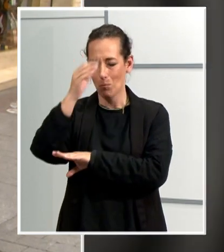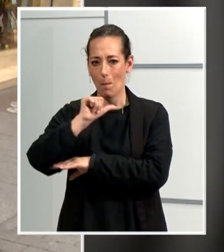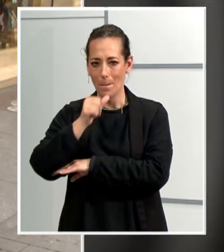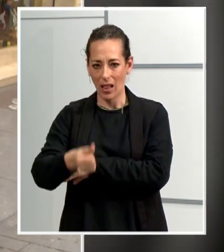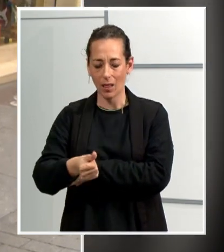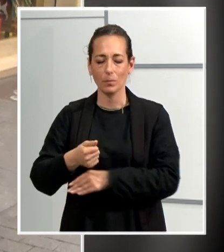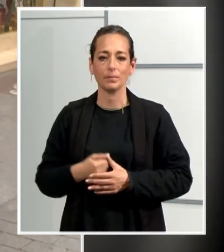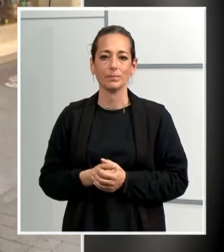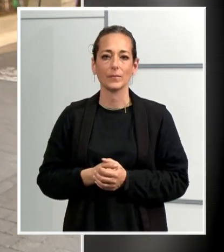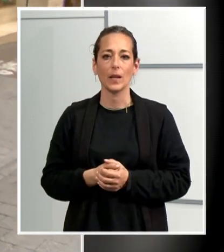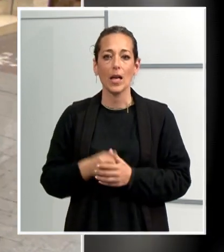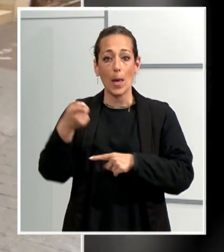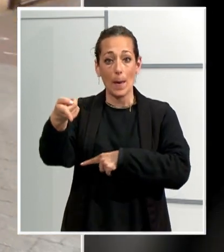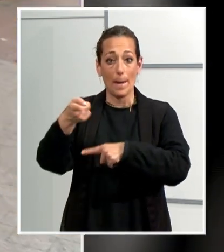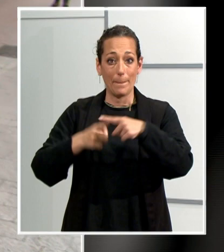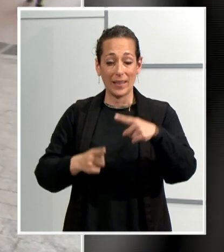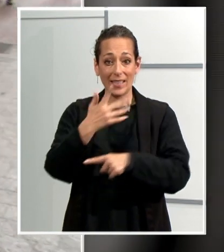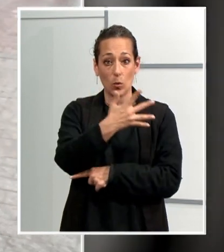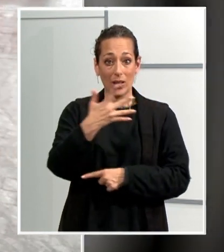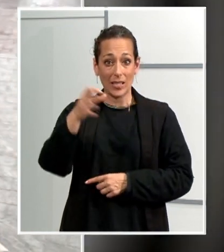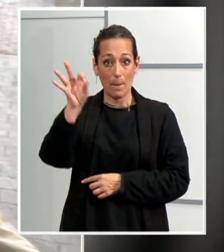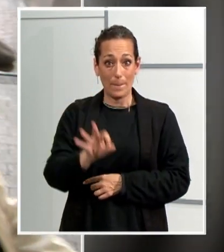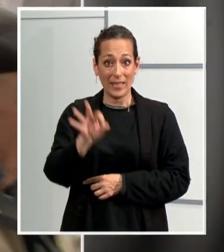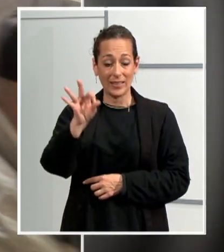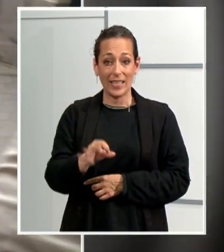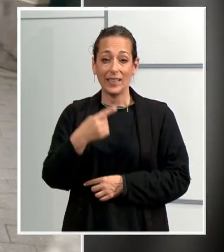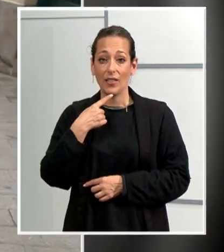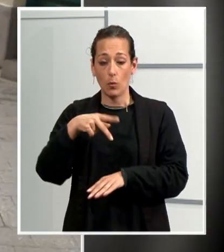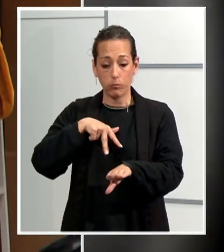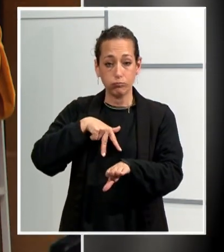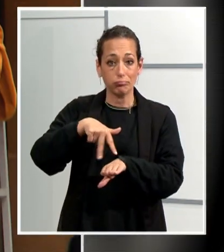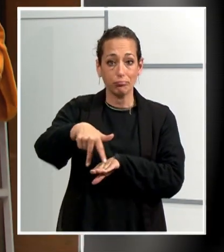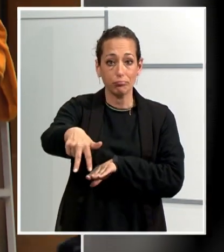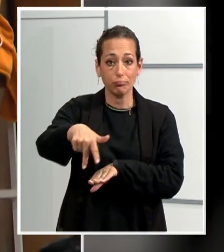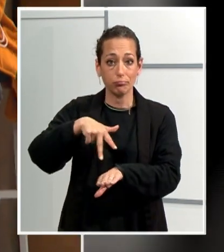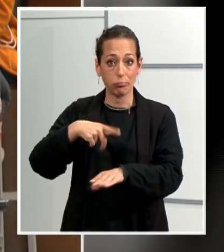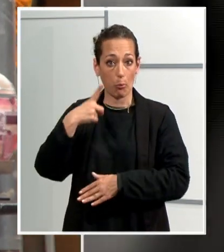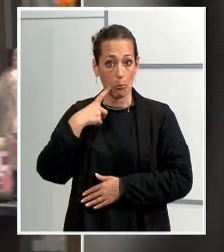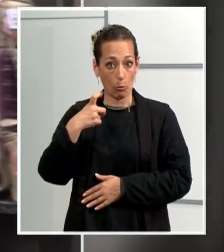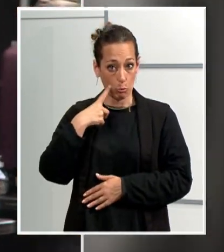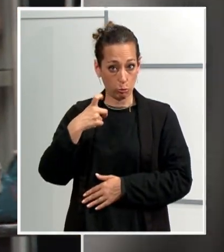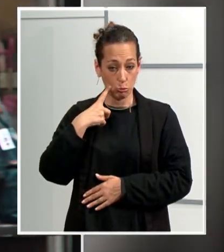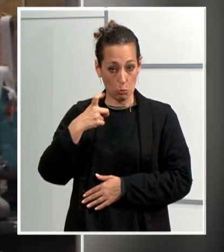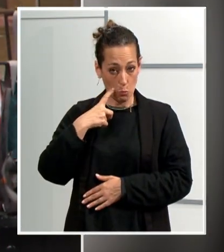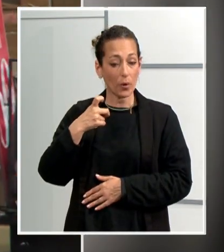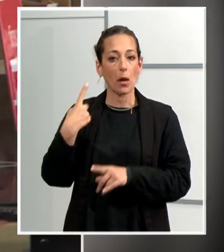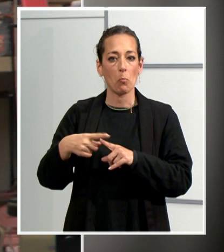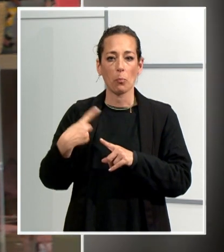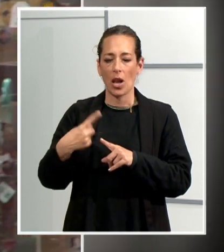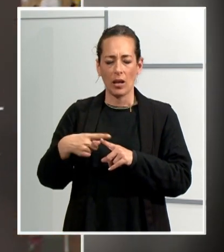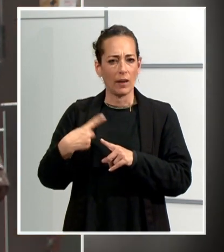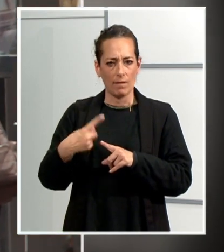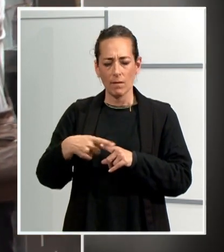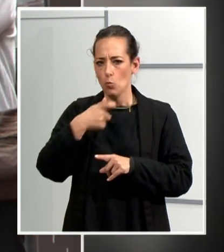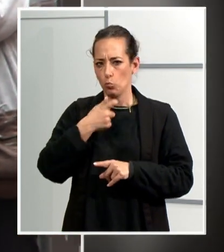ciutat. Més de la meitat, un 55%, diuen caminar de manera regular, que és l'activitat física clarament dominant en el col·lectiu